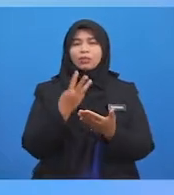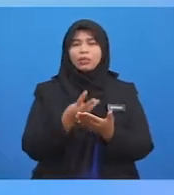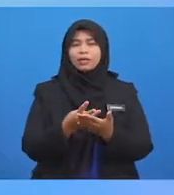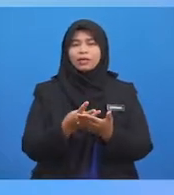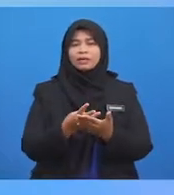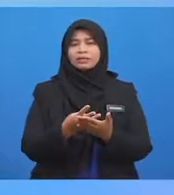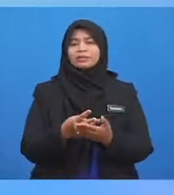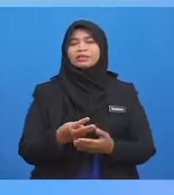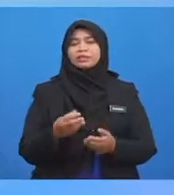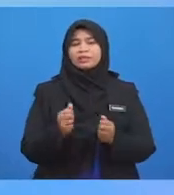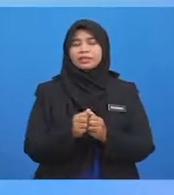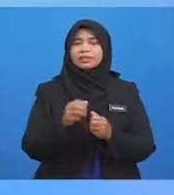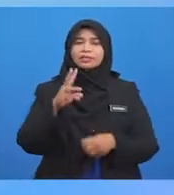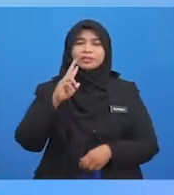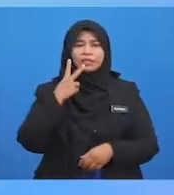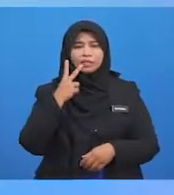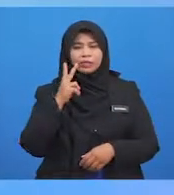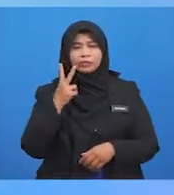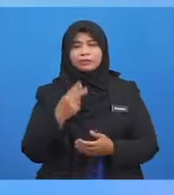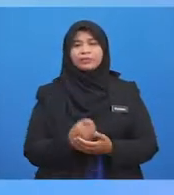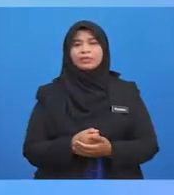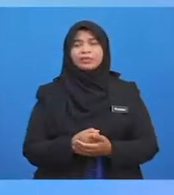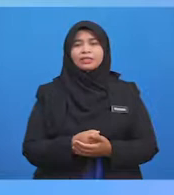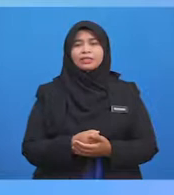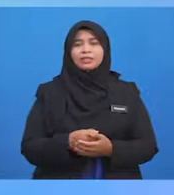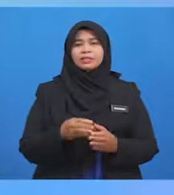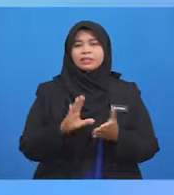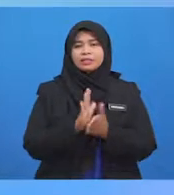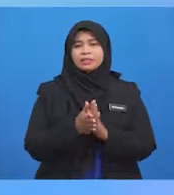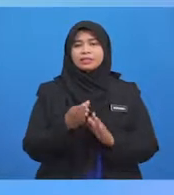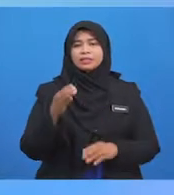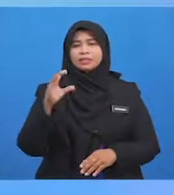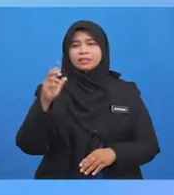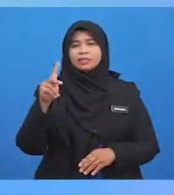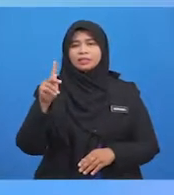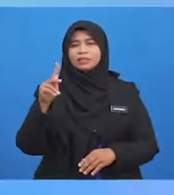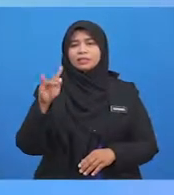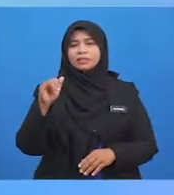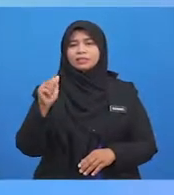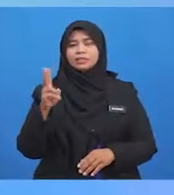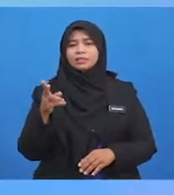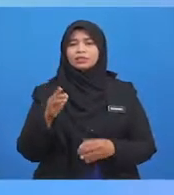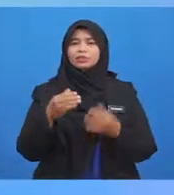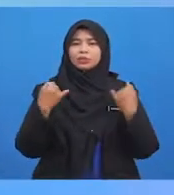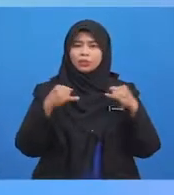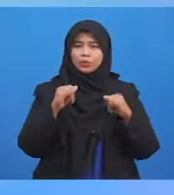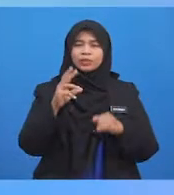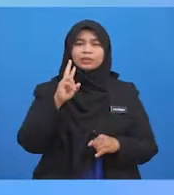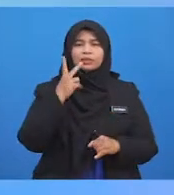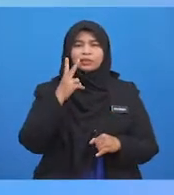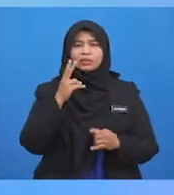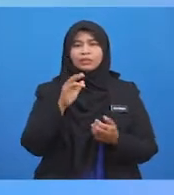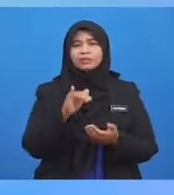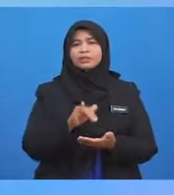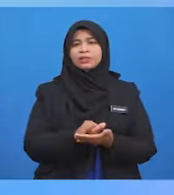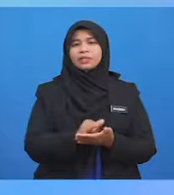iaitu sayur Cik Kiah menjual sayur tersebut Dan menerima bayaran secara sukarela juga